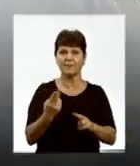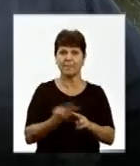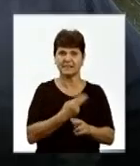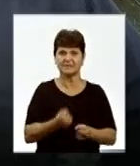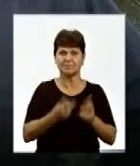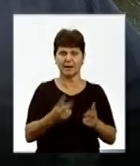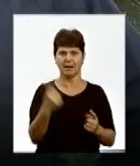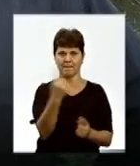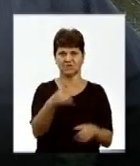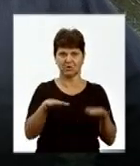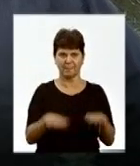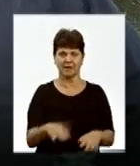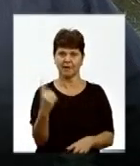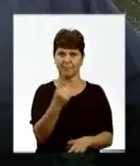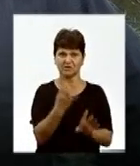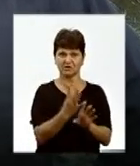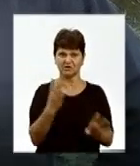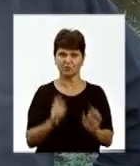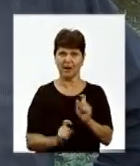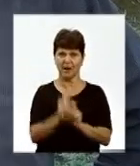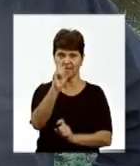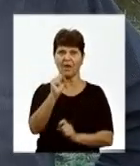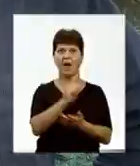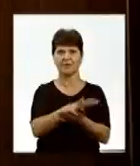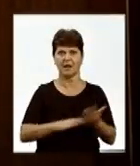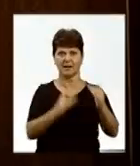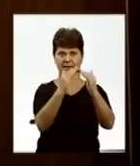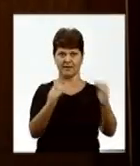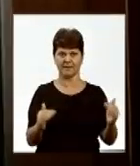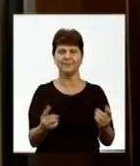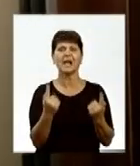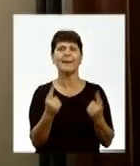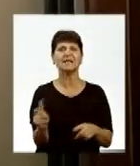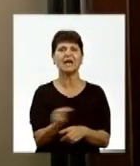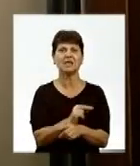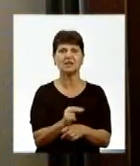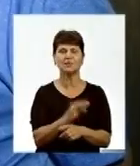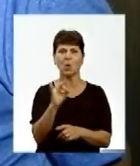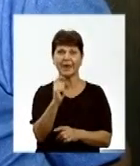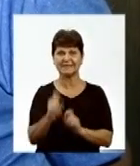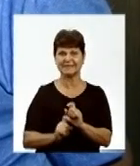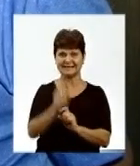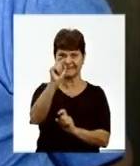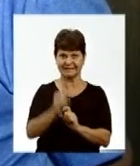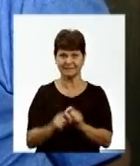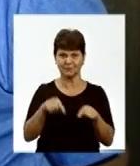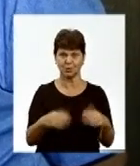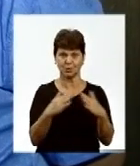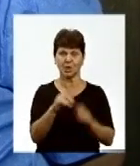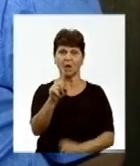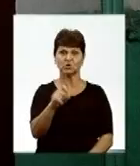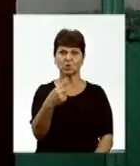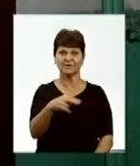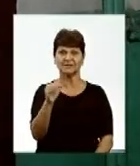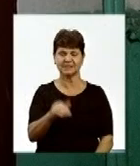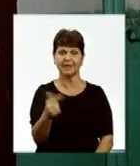було на першому місці. У першу чергу ліфти, а далі дах. Капітальний ремонт одного із ліфтів у цьому будинку обійшовся в 120